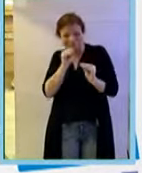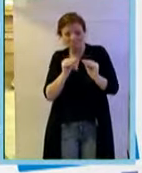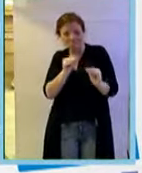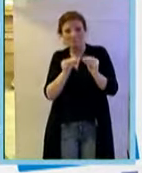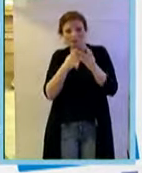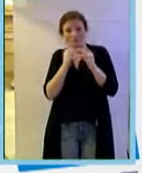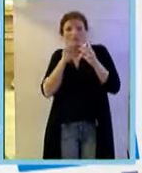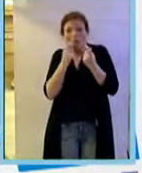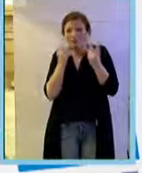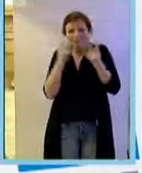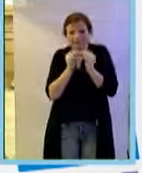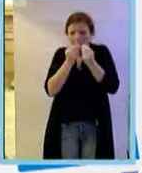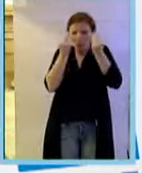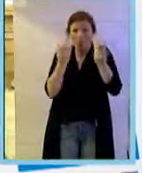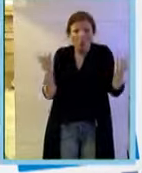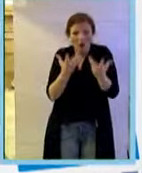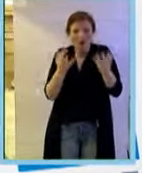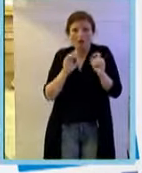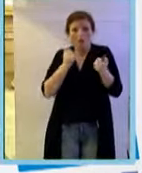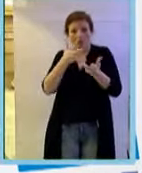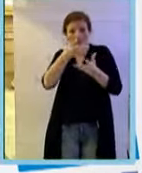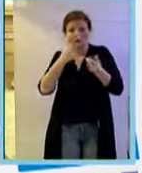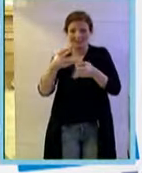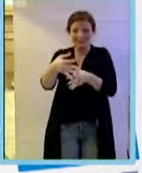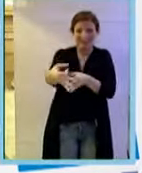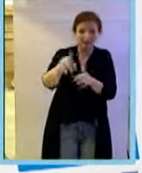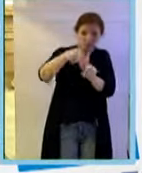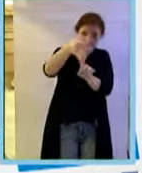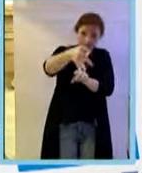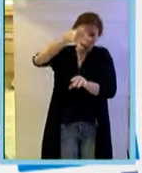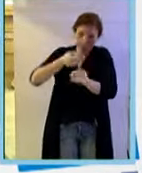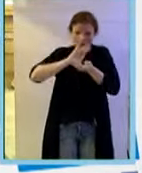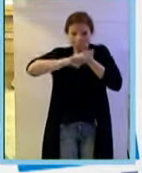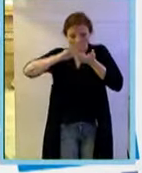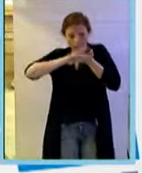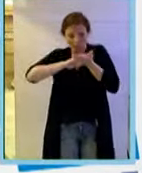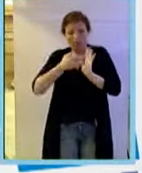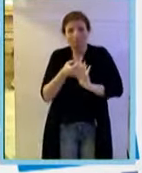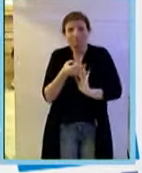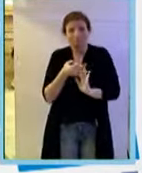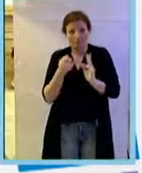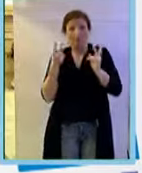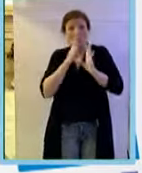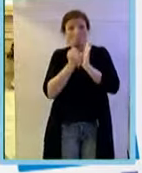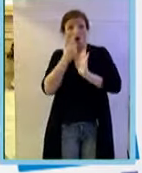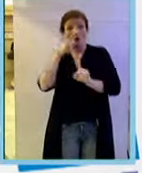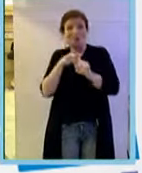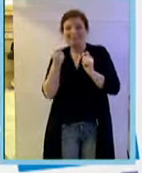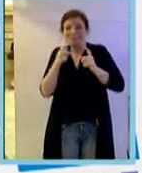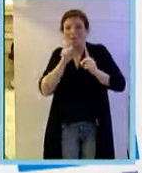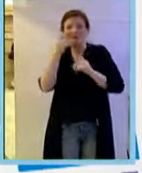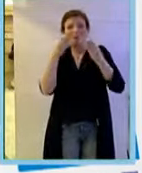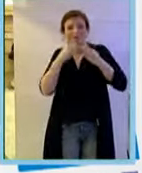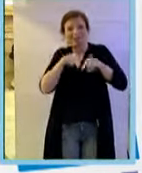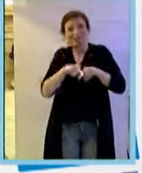delle entità fisiche che potevano essere purificate, isolate. E' molto importante, in questo primissimo studio